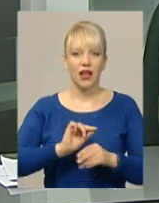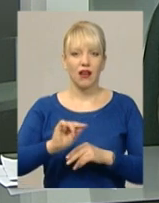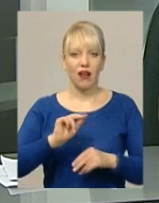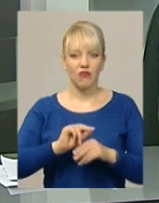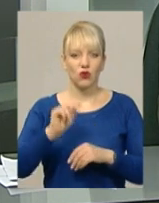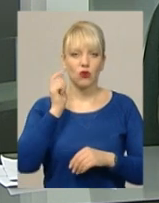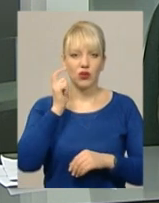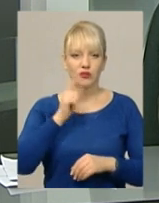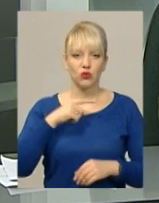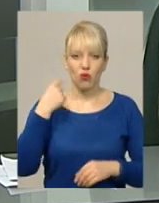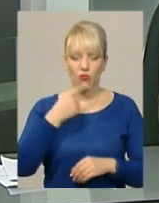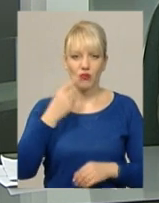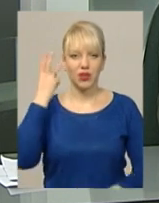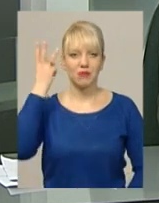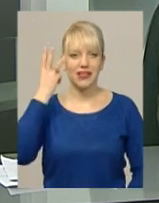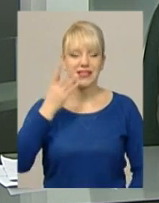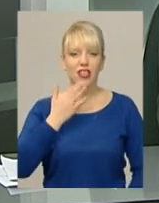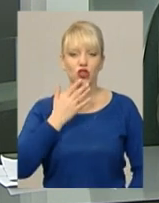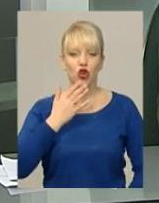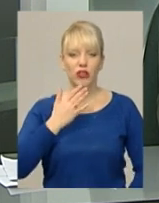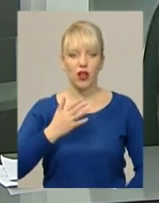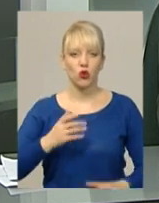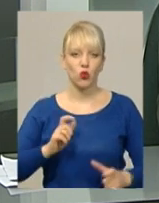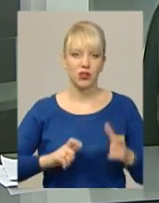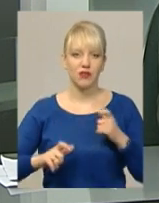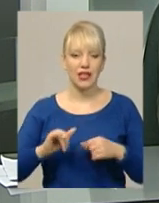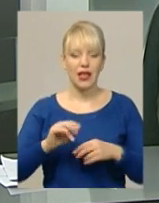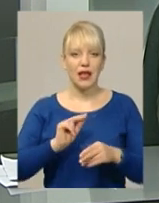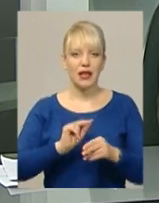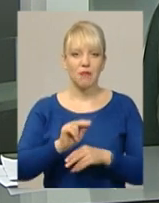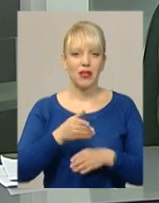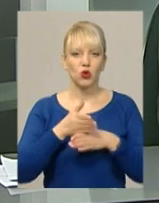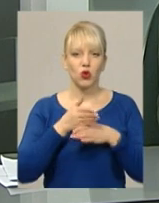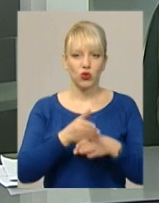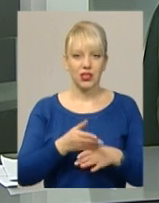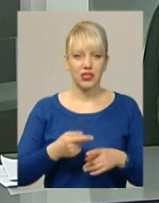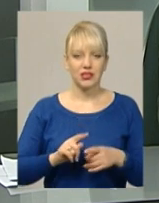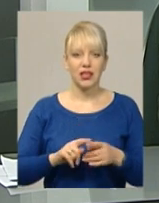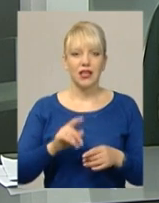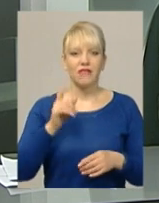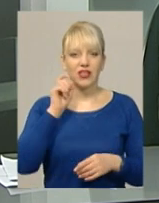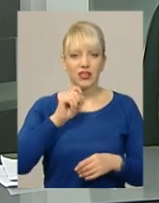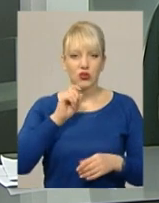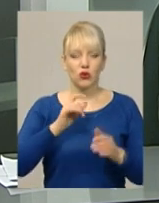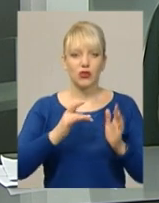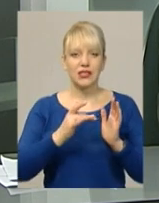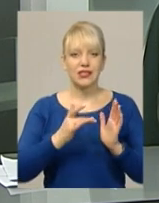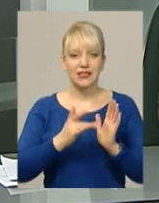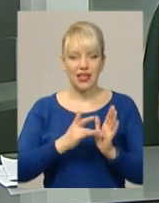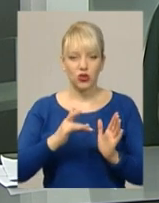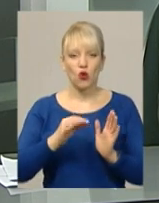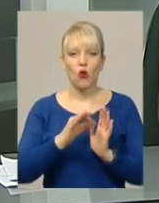національного університету та методист Вінницького регіонального центру оцінювання якості освіти Наталя Білоус.